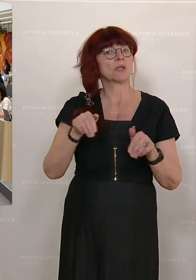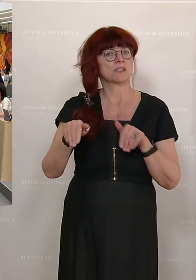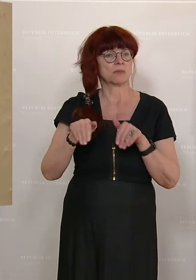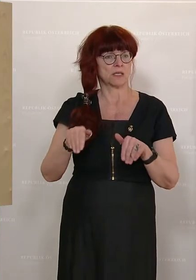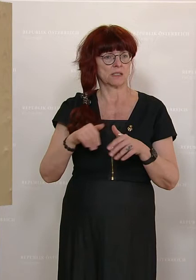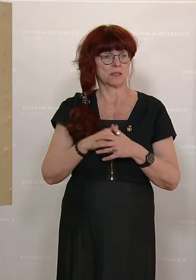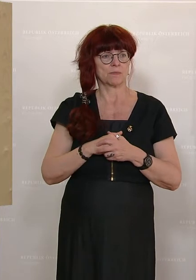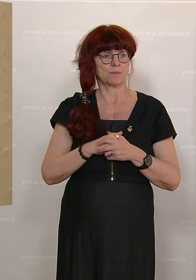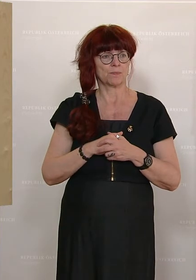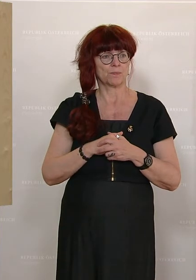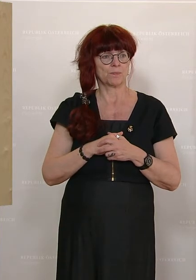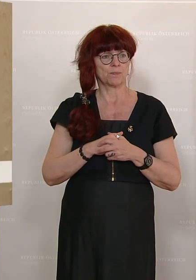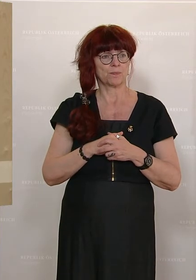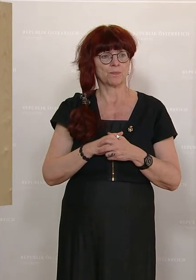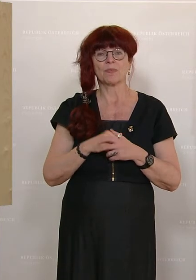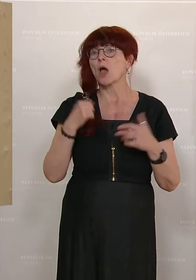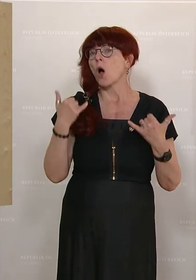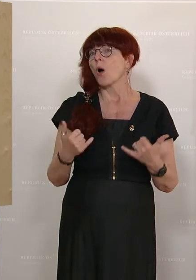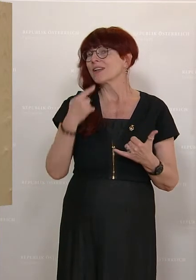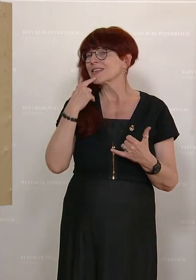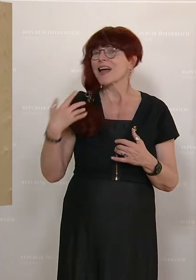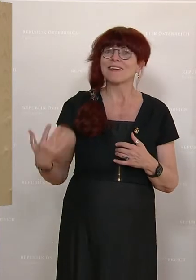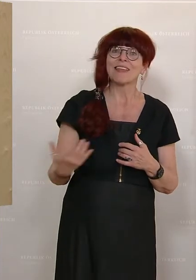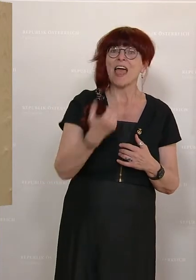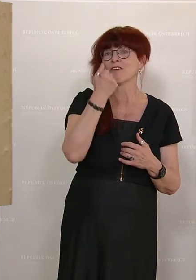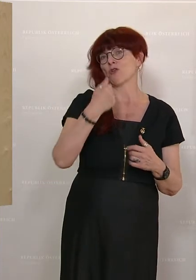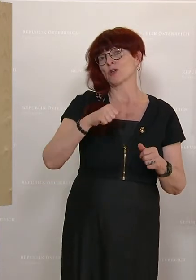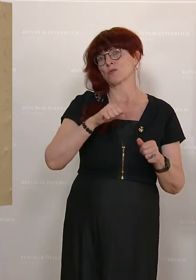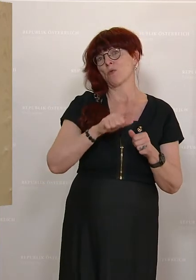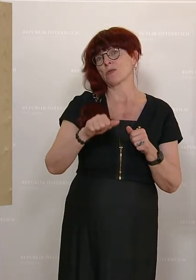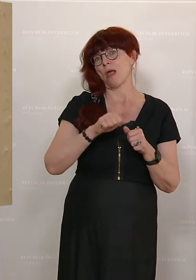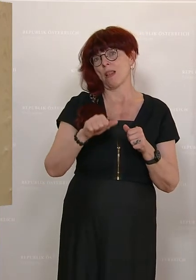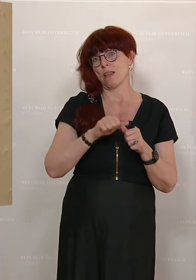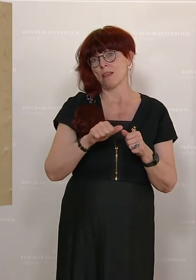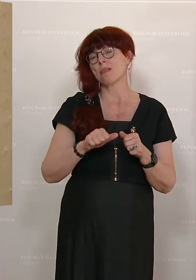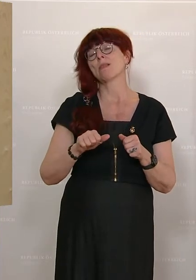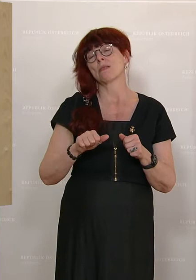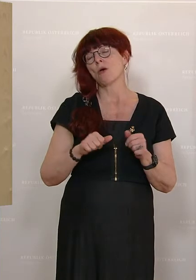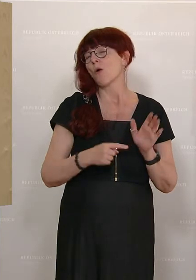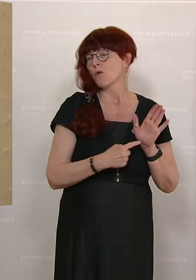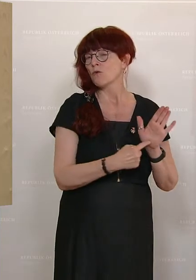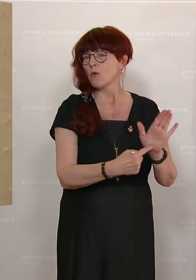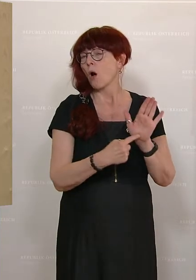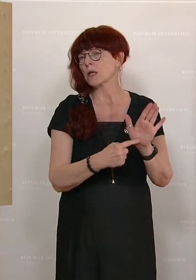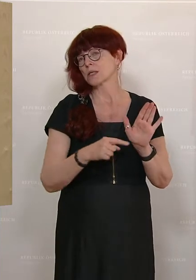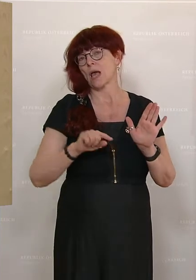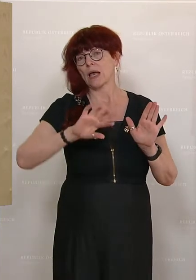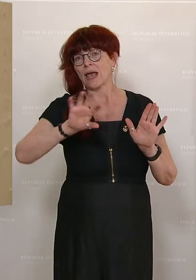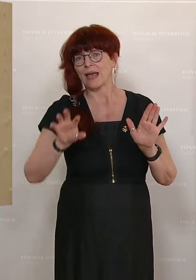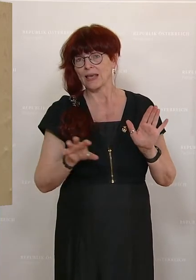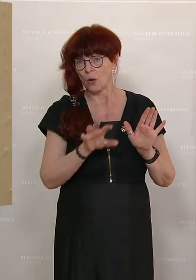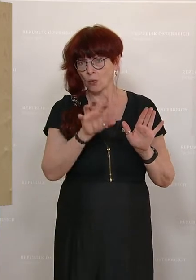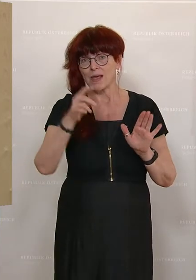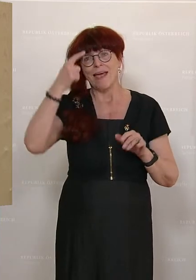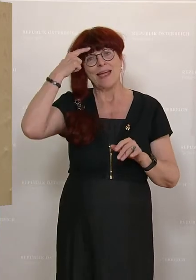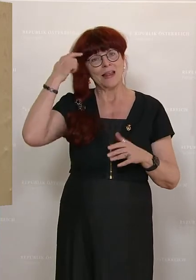wenn heute von einem Erfolgsmodell gesprochen wird, von einer Vorzeigeregion, dann bin ich sehr oft erinnert an die Situation